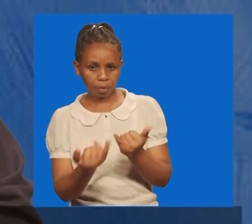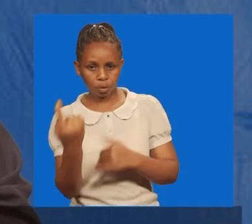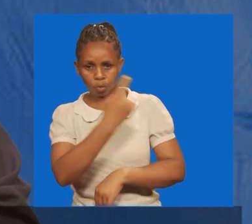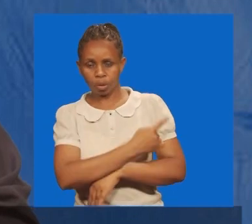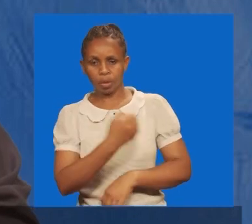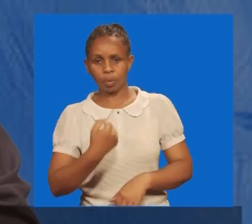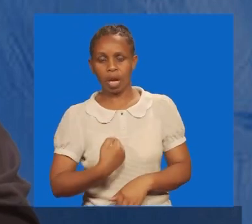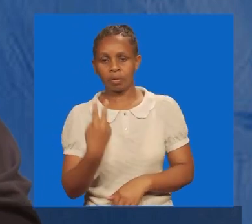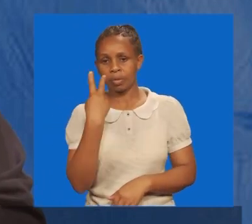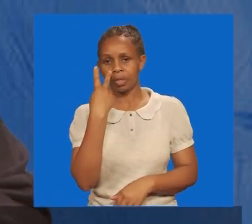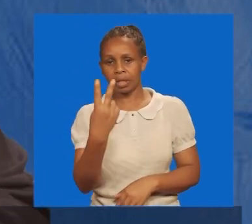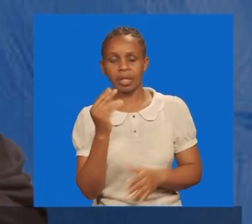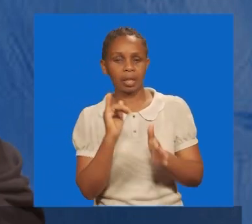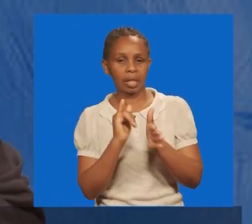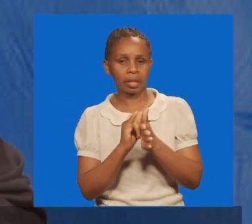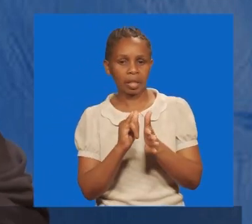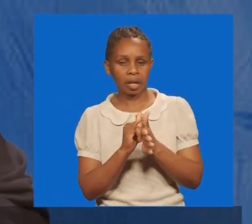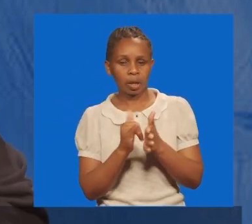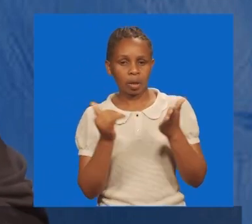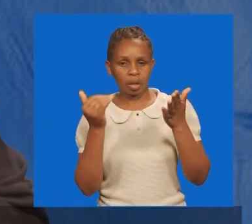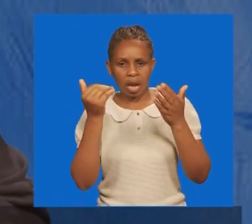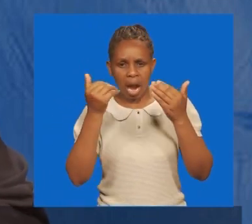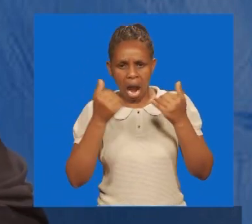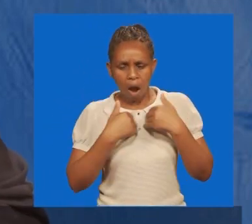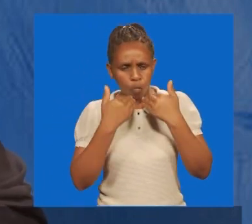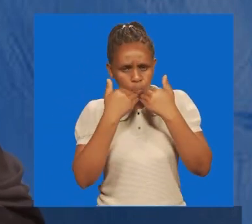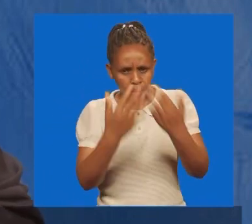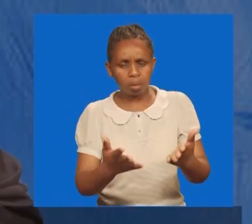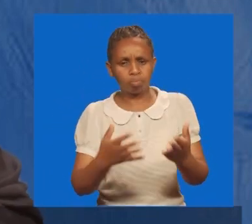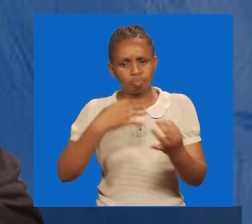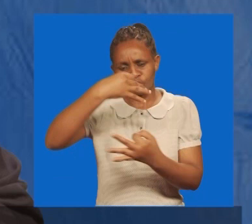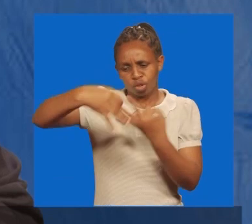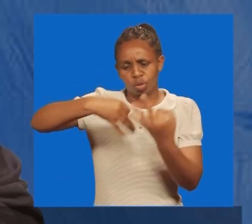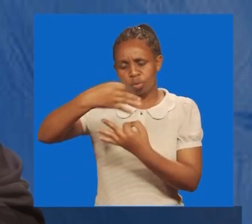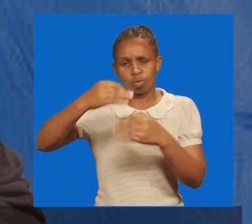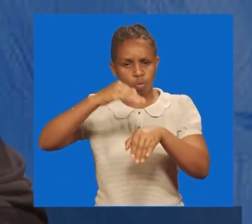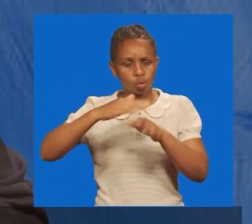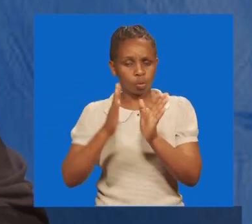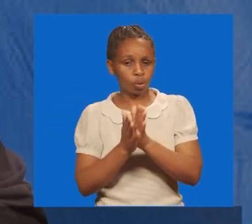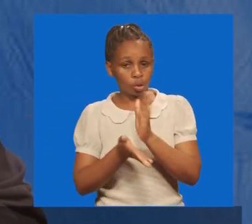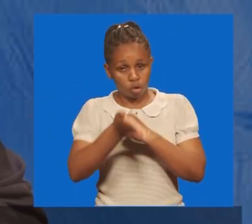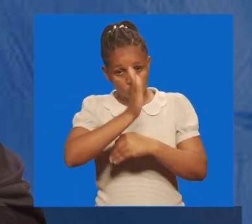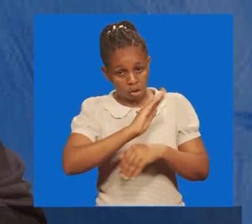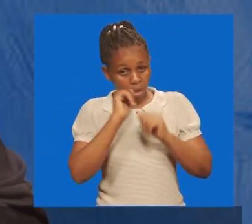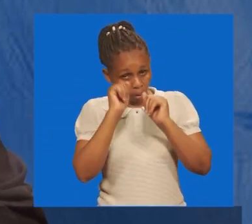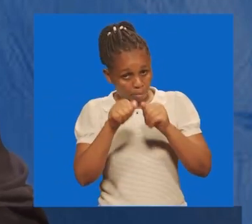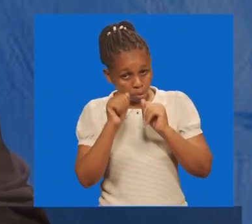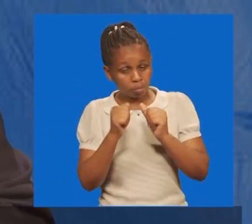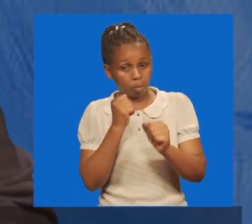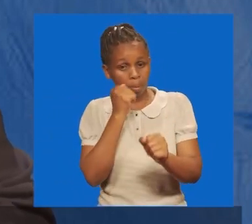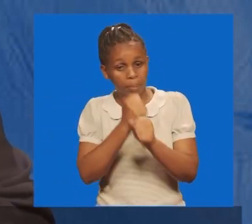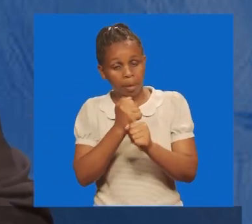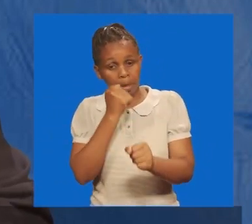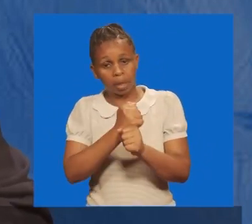kuwana ya kwamba, kukosa kuwa na ushirika muema na mwenyezi mungu, kuna weza kufanya,